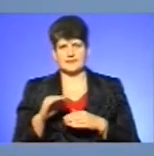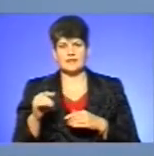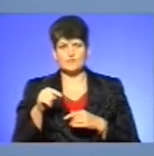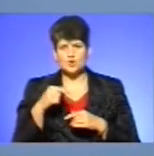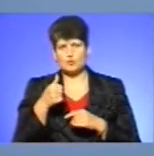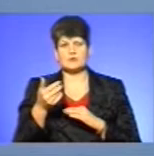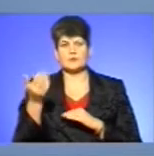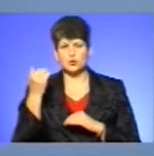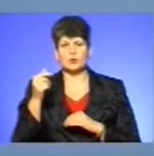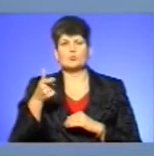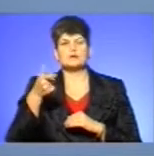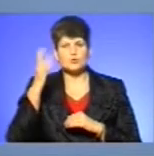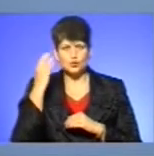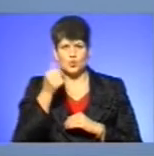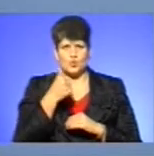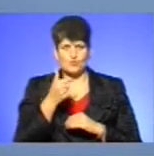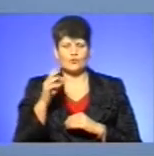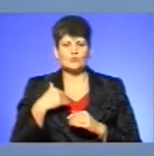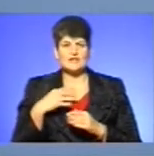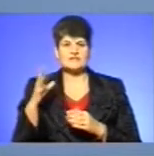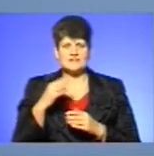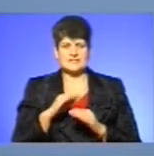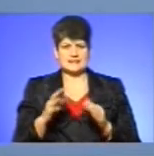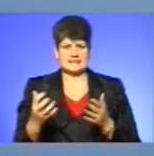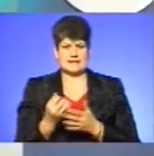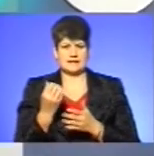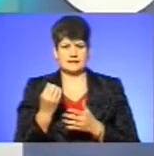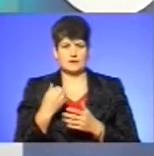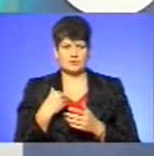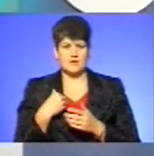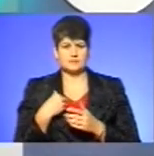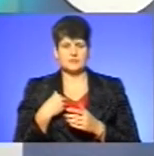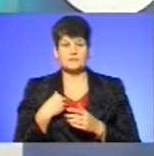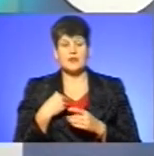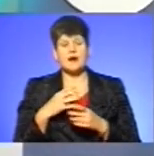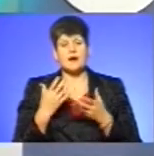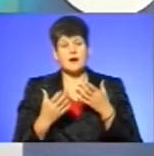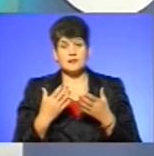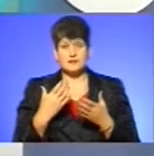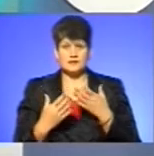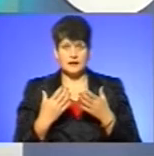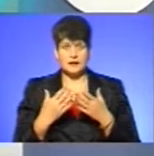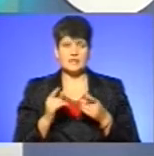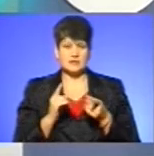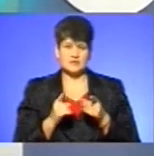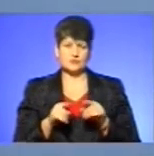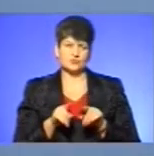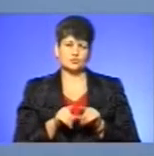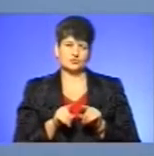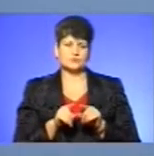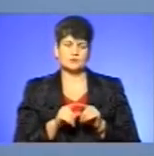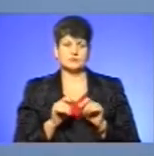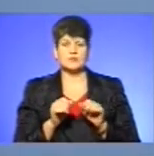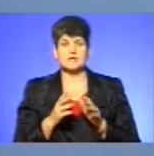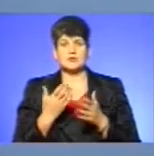минулого і позвоного року, тобто у нас всі діти знайдені. Але тенденція в нашій області схожа на всеукраїнську? Разом з тим, тенденція дійсно є схожа. Якщо